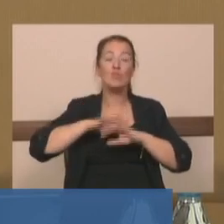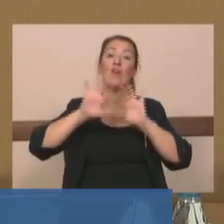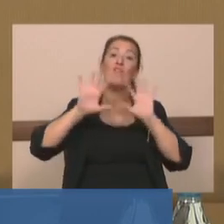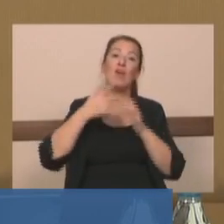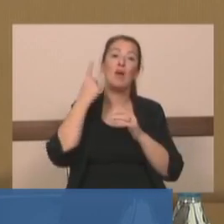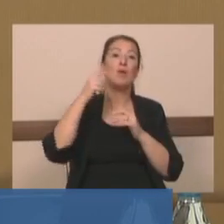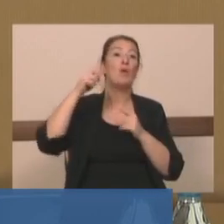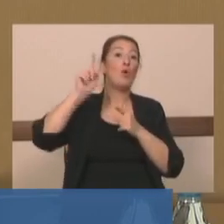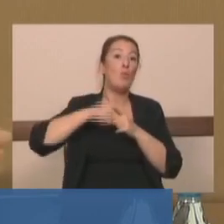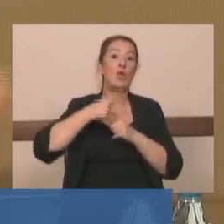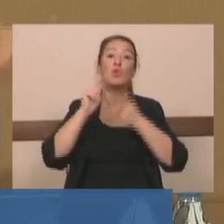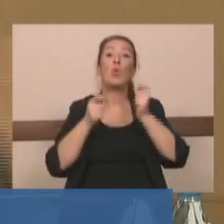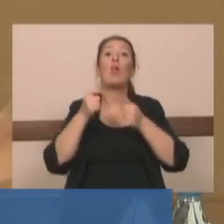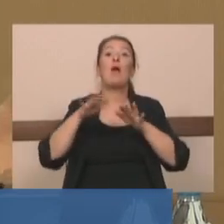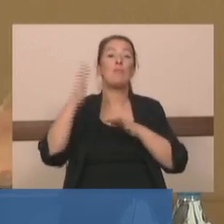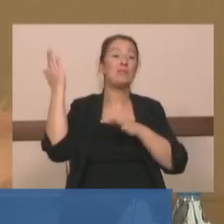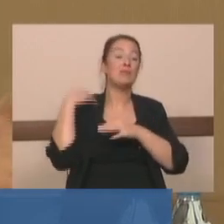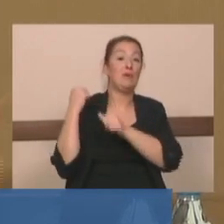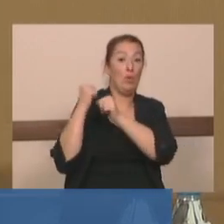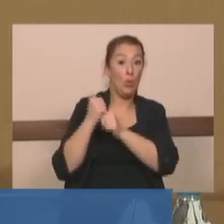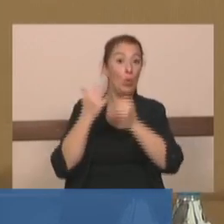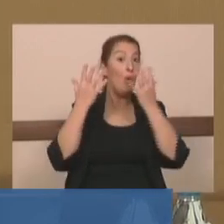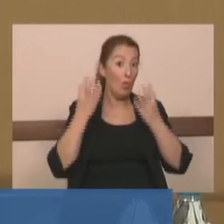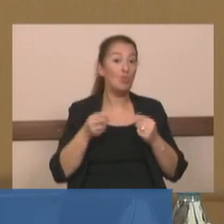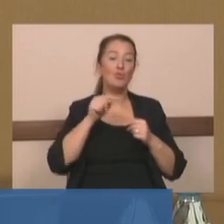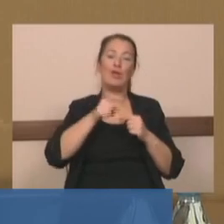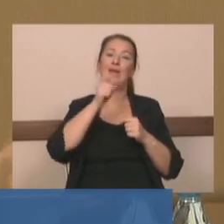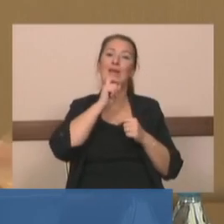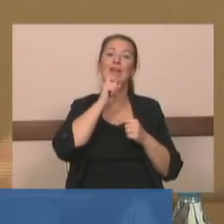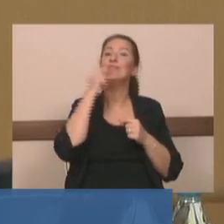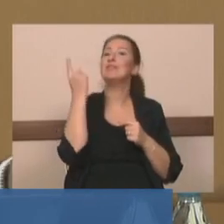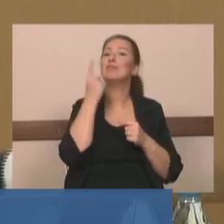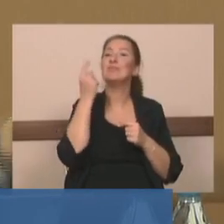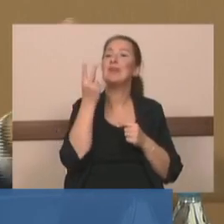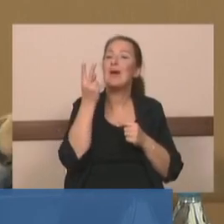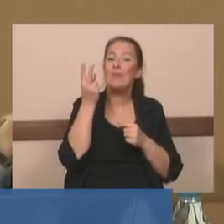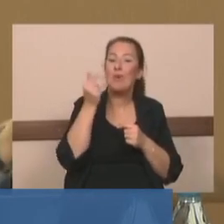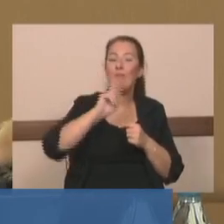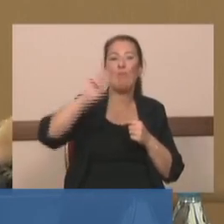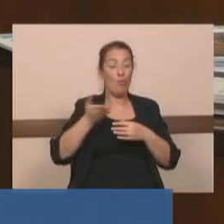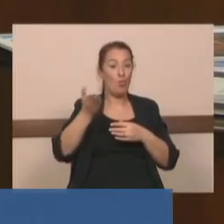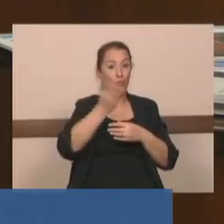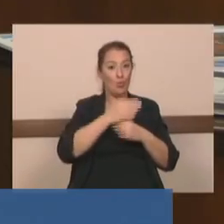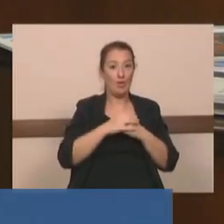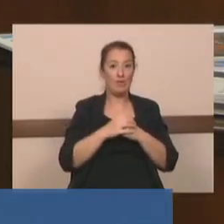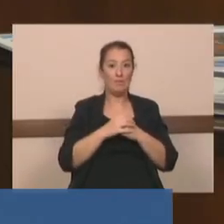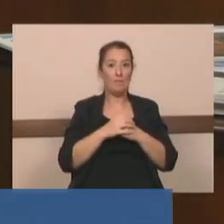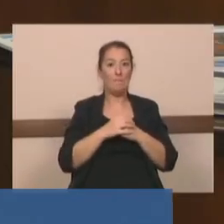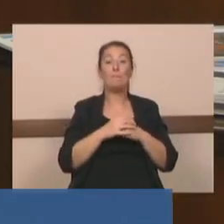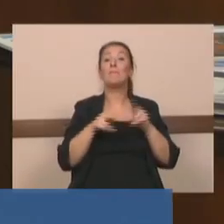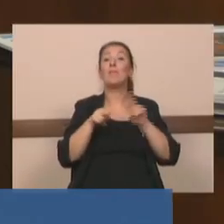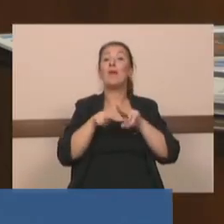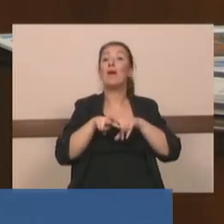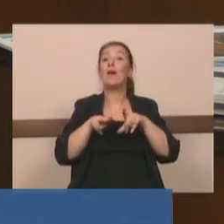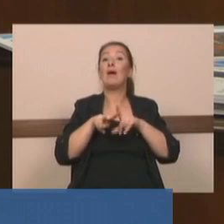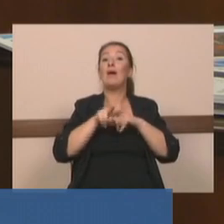kullanmayanın sırtına biniyorsa, burada yanlış bir finansman modeli var. Bunu konuşmak zorundayız arkadaşlar. Kanal İstanbul